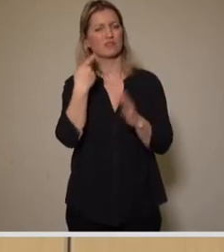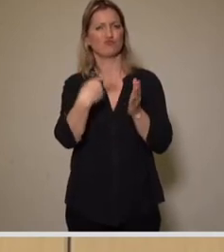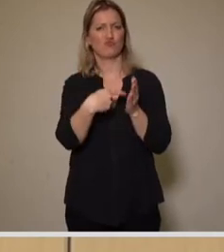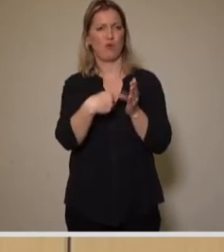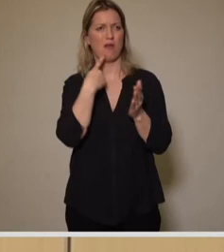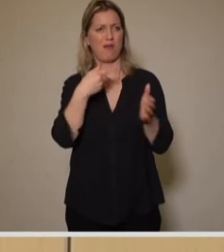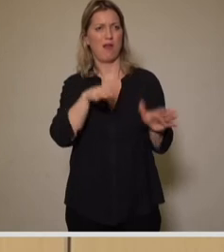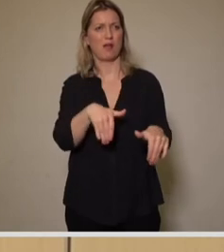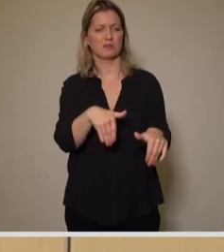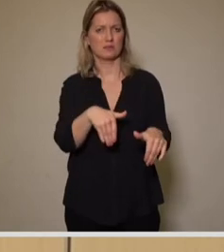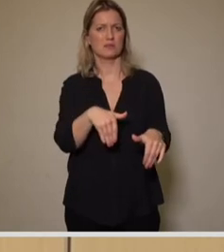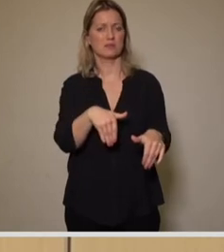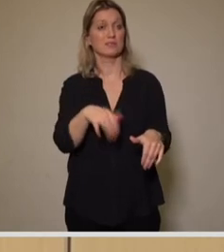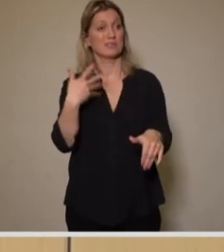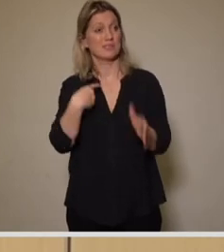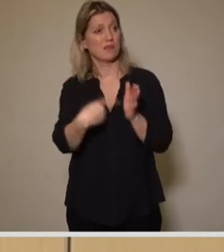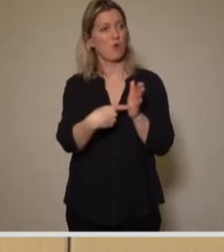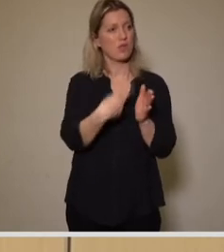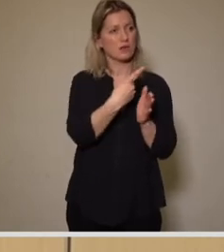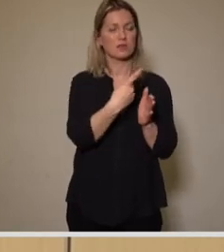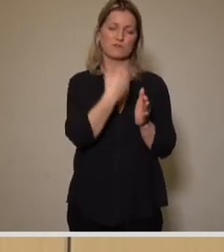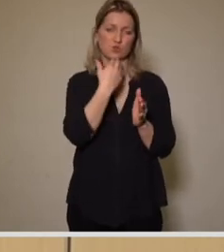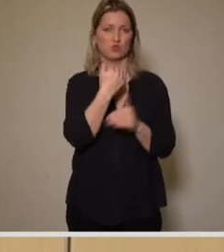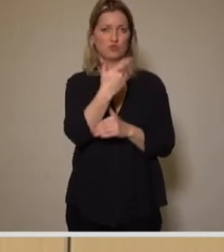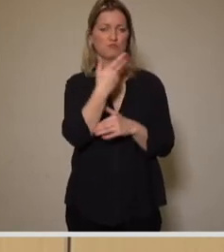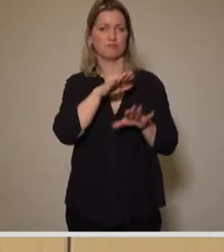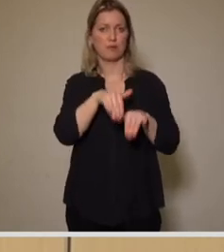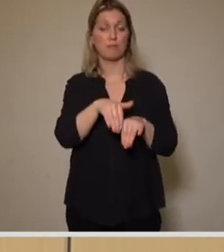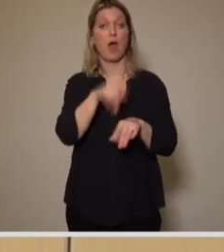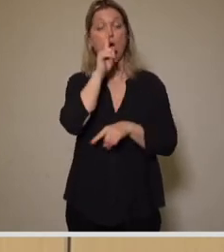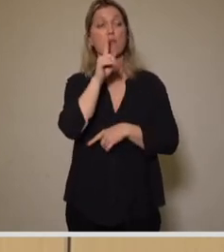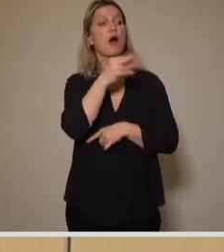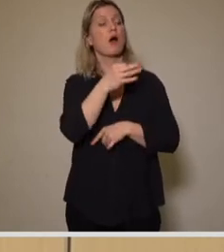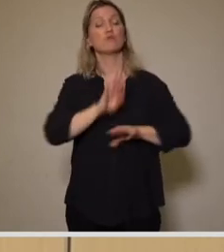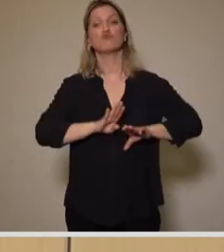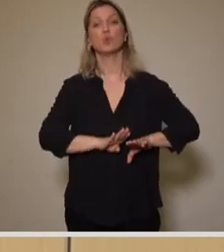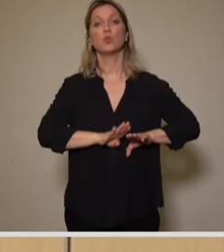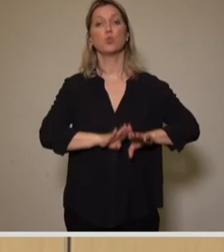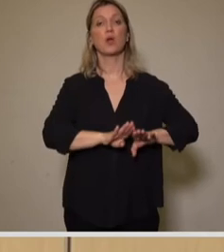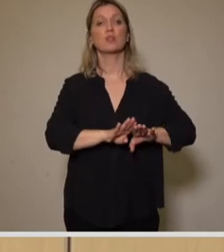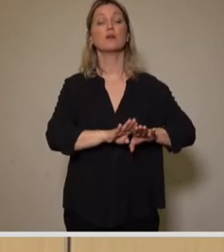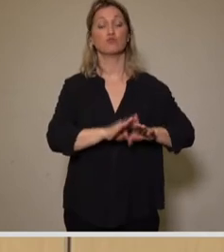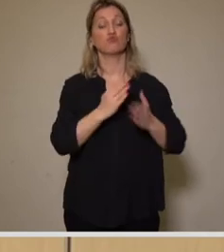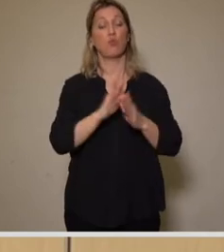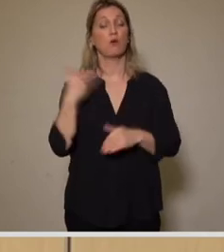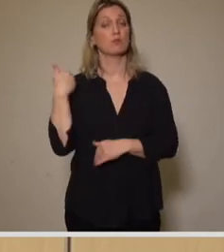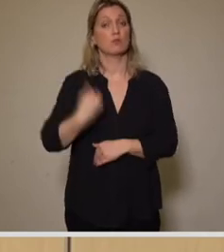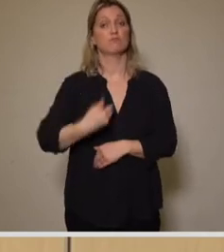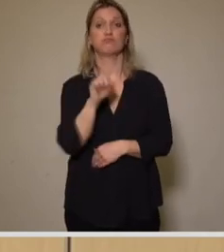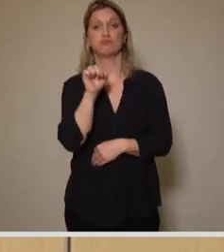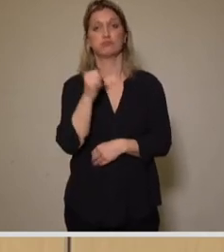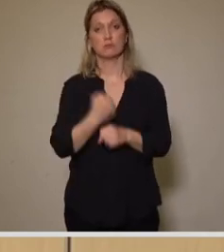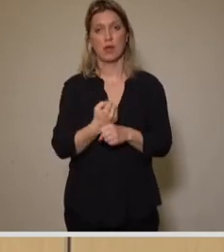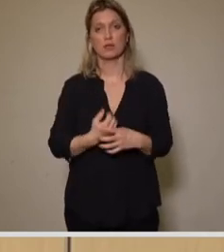Steuerforderungen. Bei den Stundungen sind schon erhebliche Stundungen vorgenommen worden.